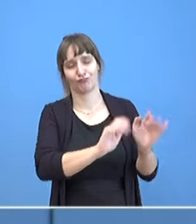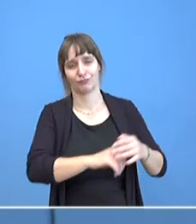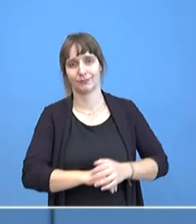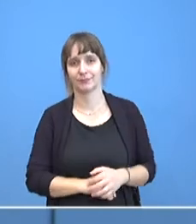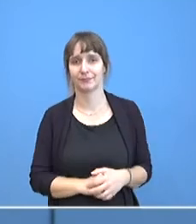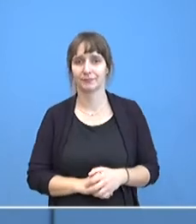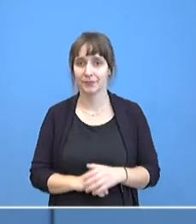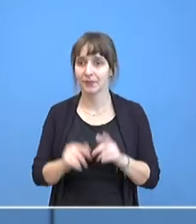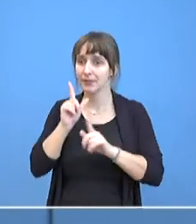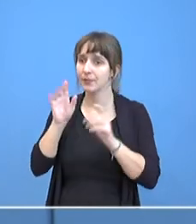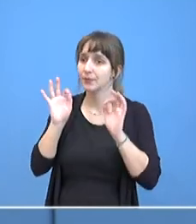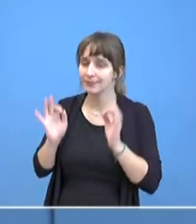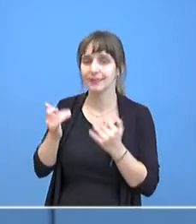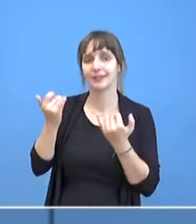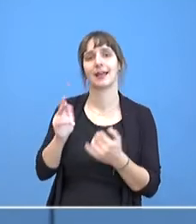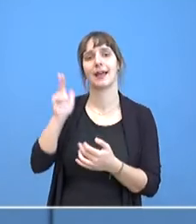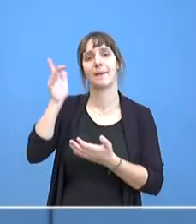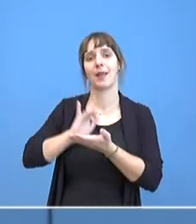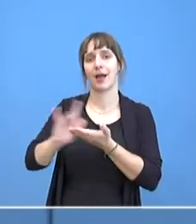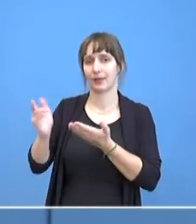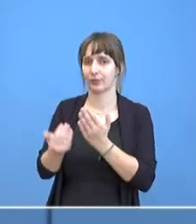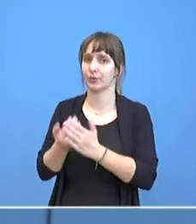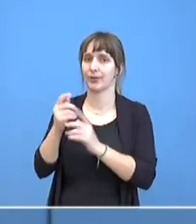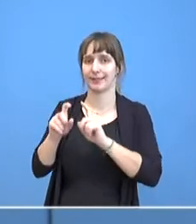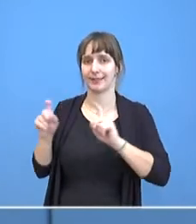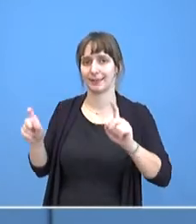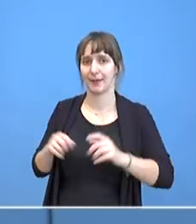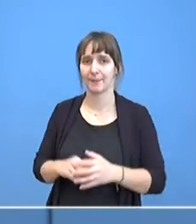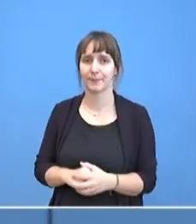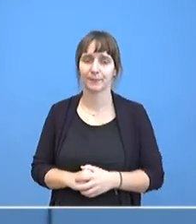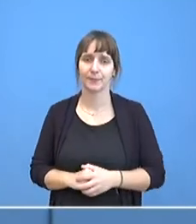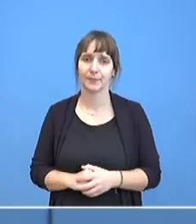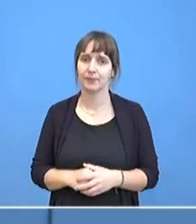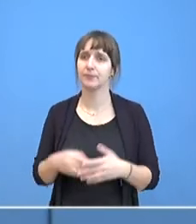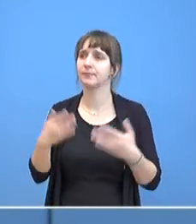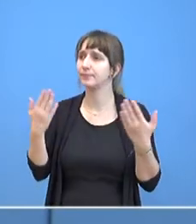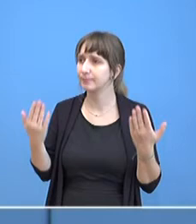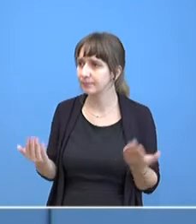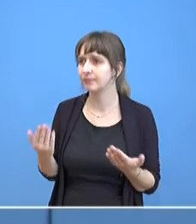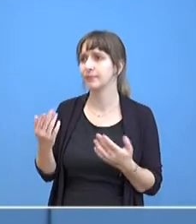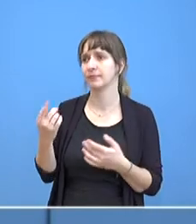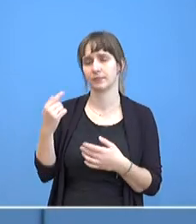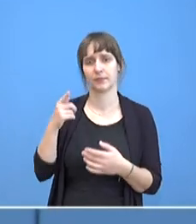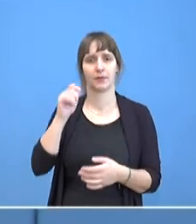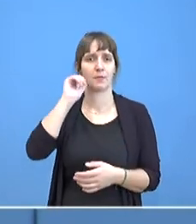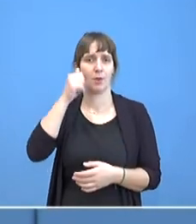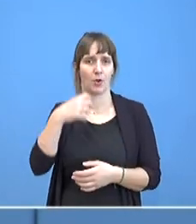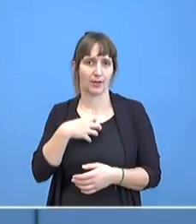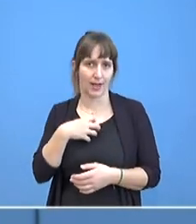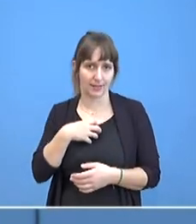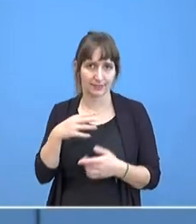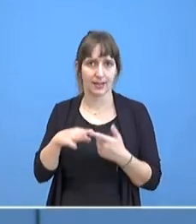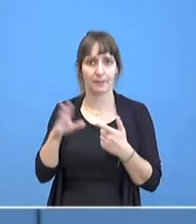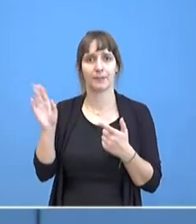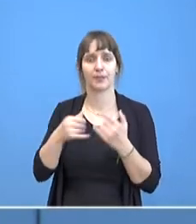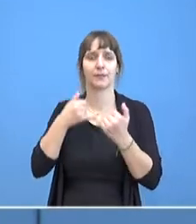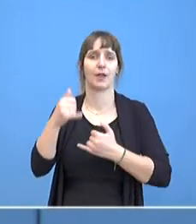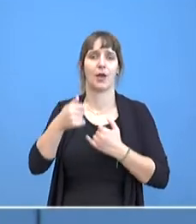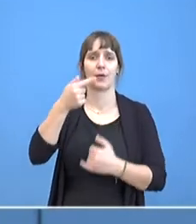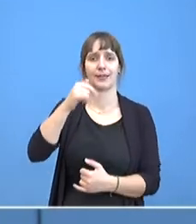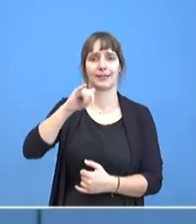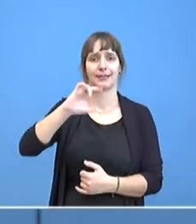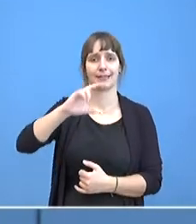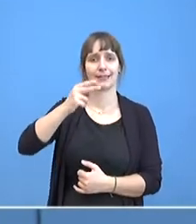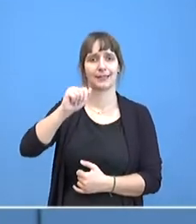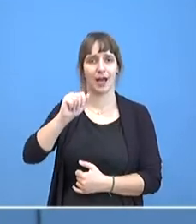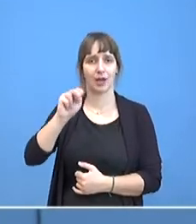Dann Herr Blank mit einem neuen Thema, bitte. Ja, Herr Seibert, mit Blick auf das Treffen der Kanzlerin morgen mit Frau Tichanowska. Ja, Frau Tichanowska